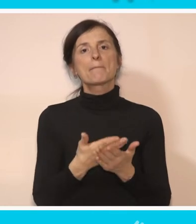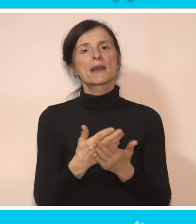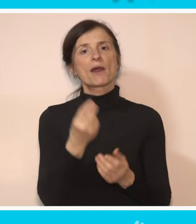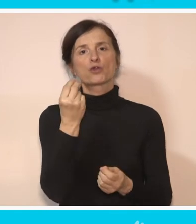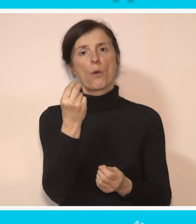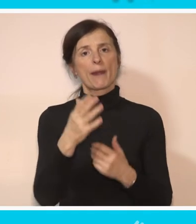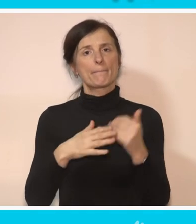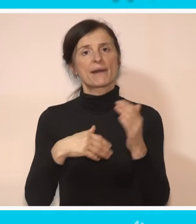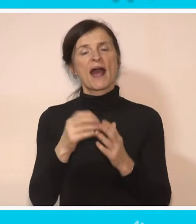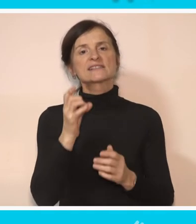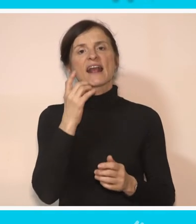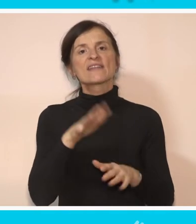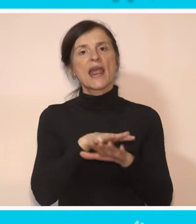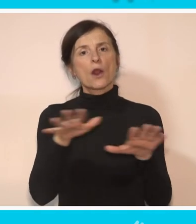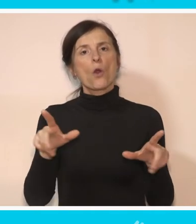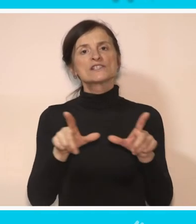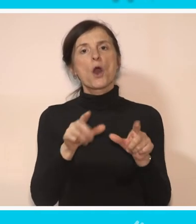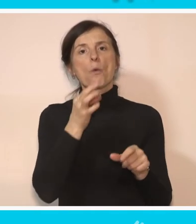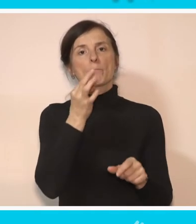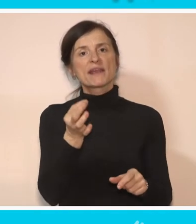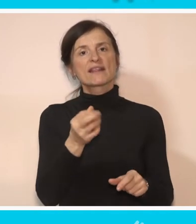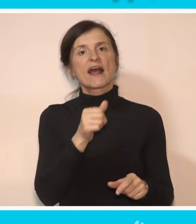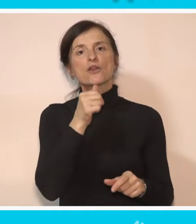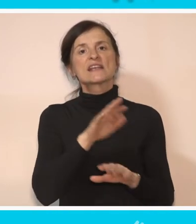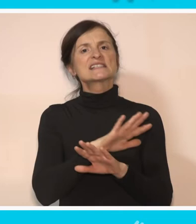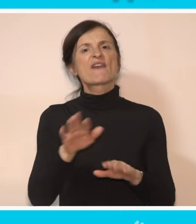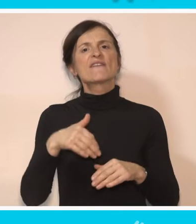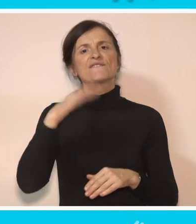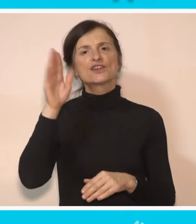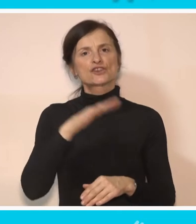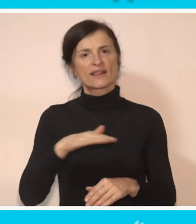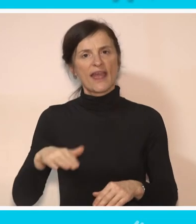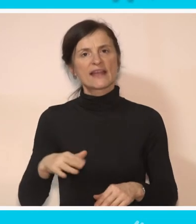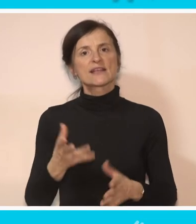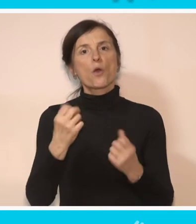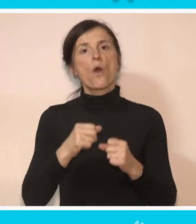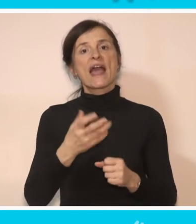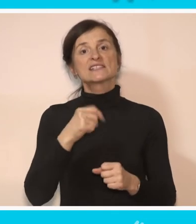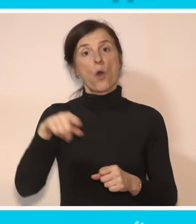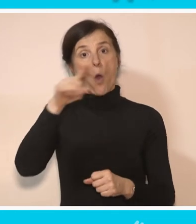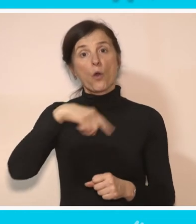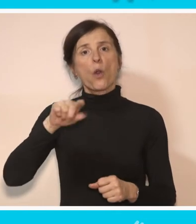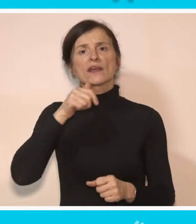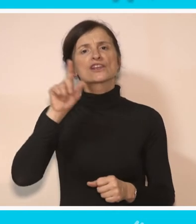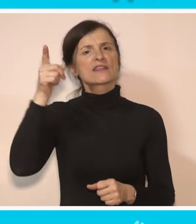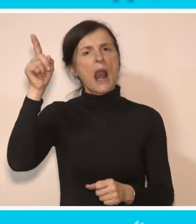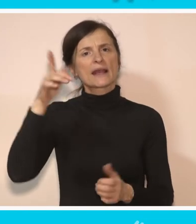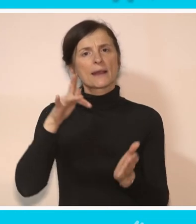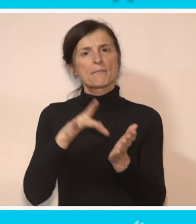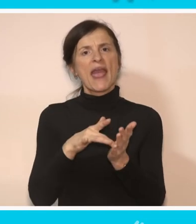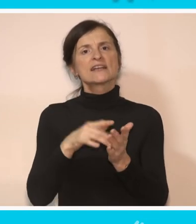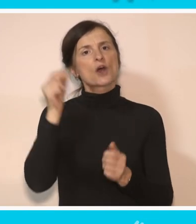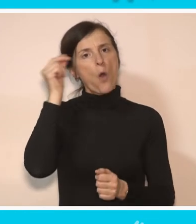je primer dobre prakse kada je inkluzija u pitanju i sve je više dece koja se iz okolnih i najudaljenijih